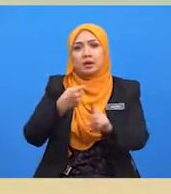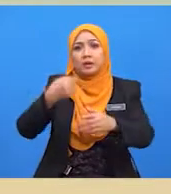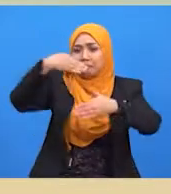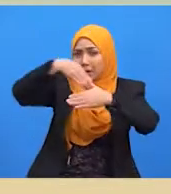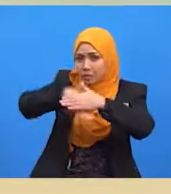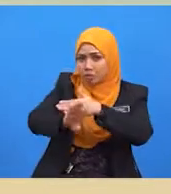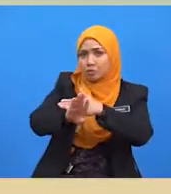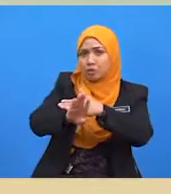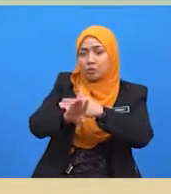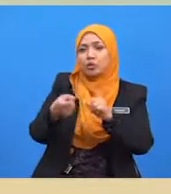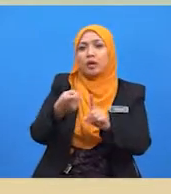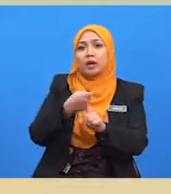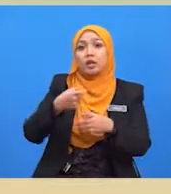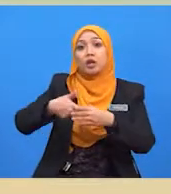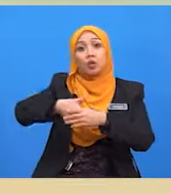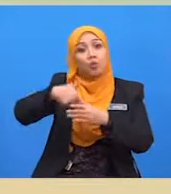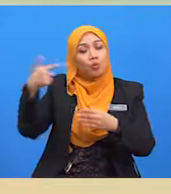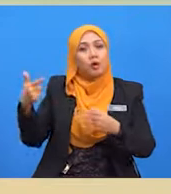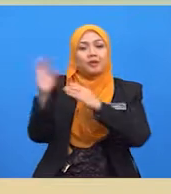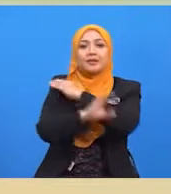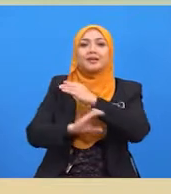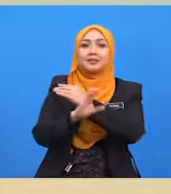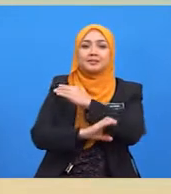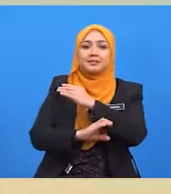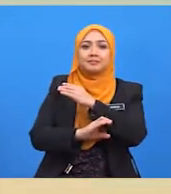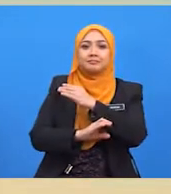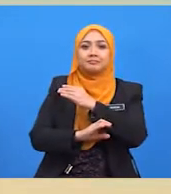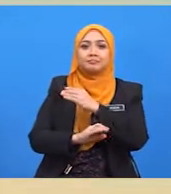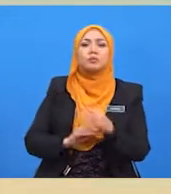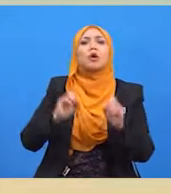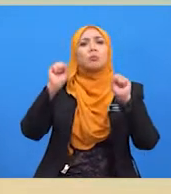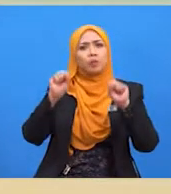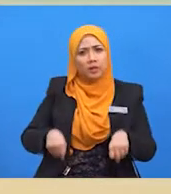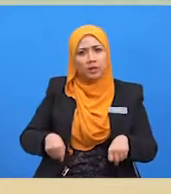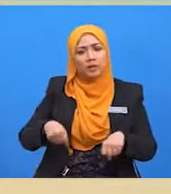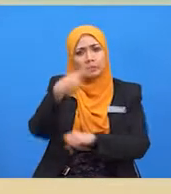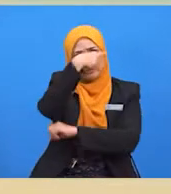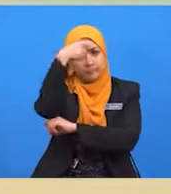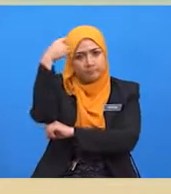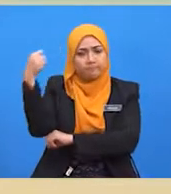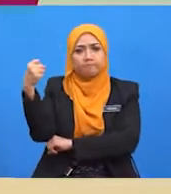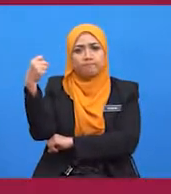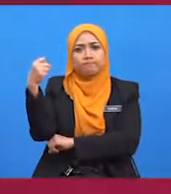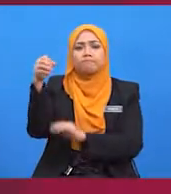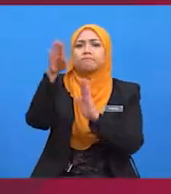boleh menyebabkan kurangan dalam akaun imbangan dagangan.